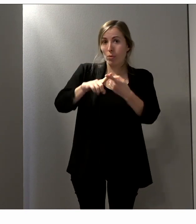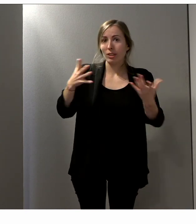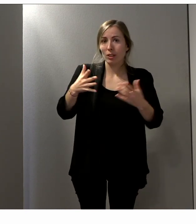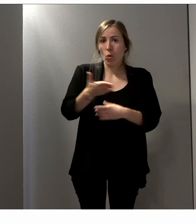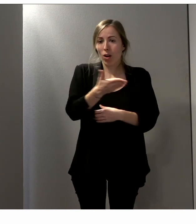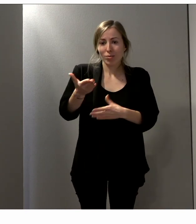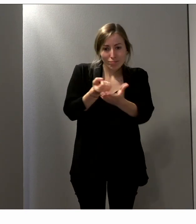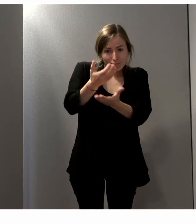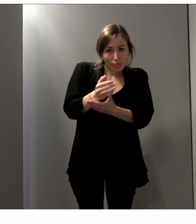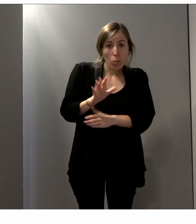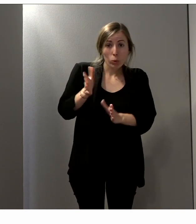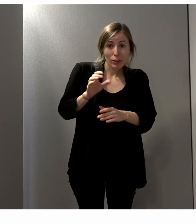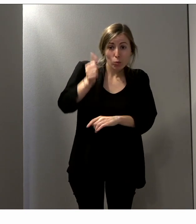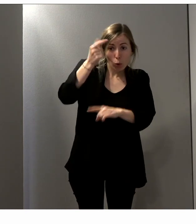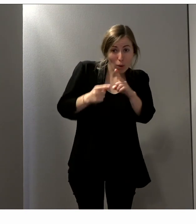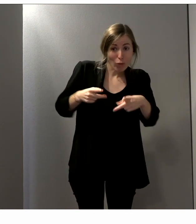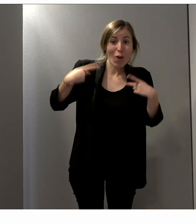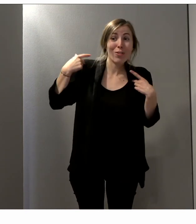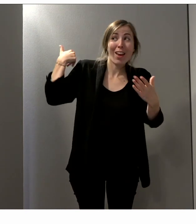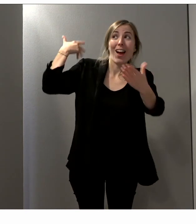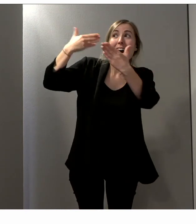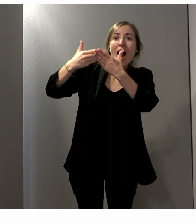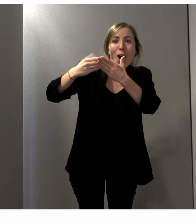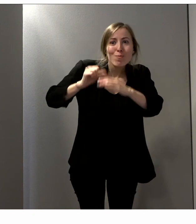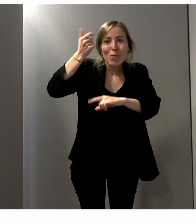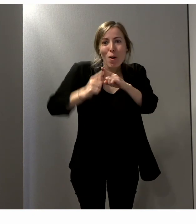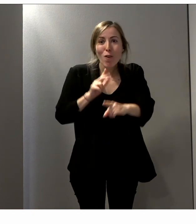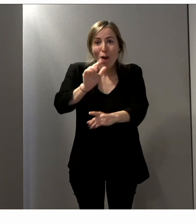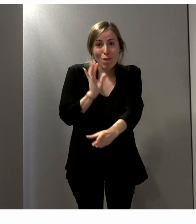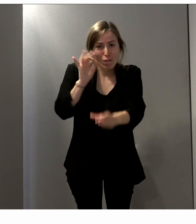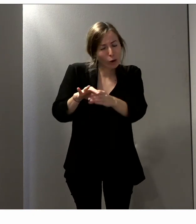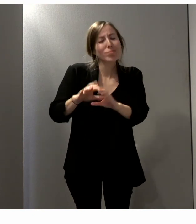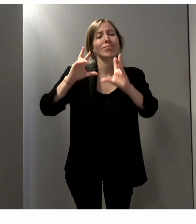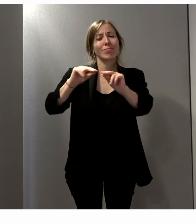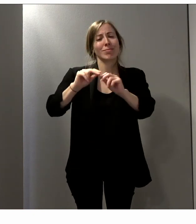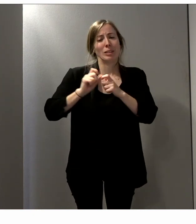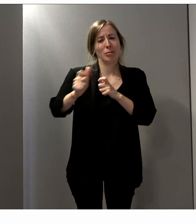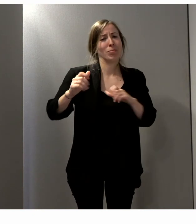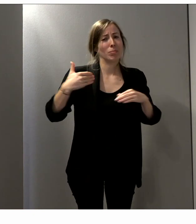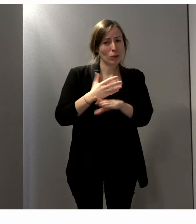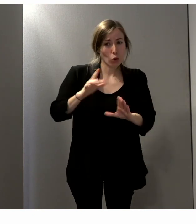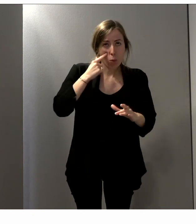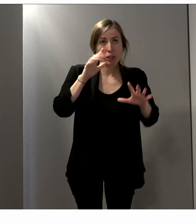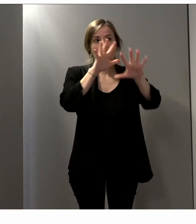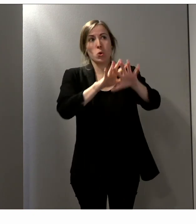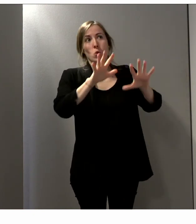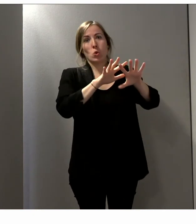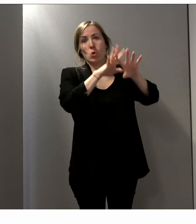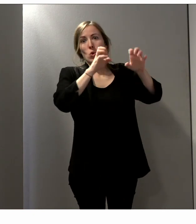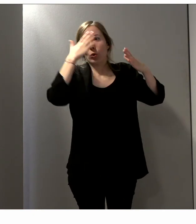votre vie, aller voter. Et on est là pour vous expliquer comment ça va se passer, pour démystifier cette